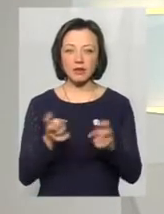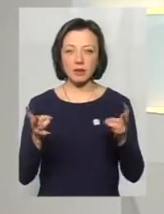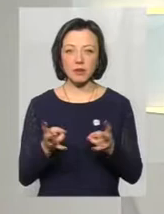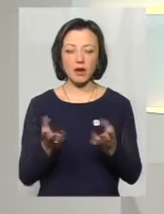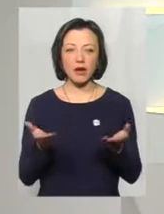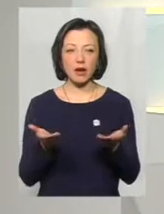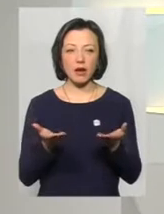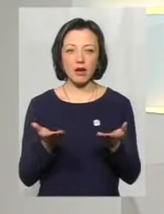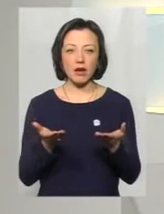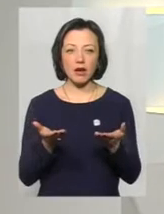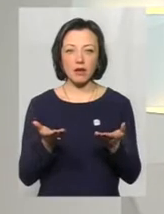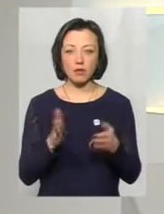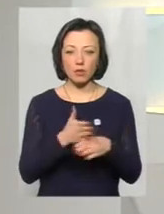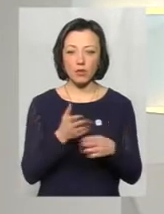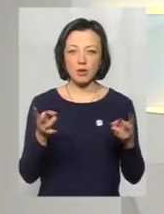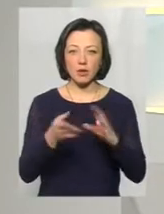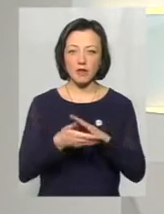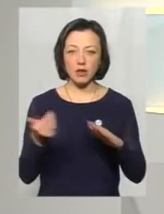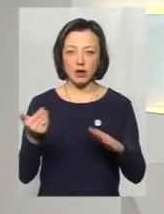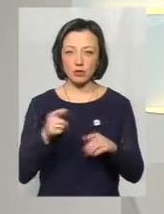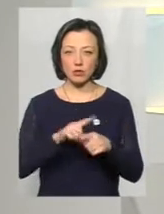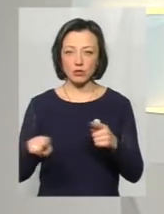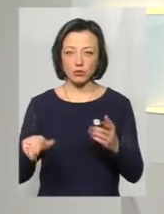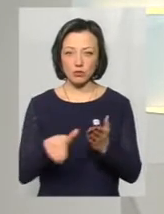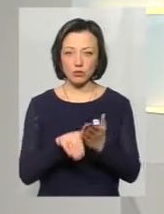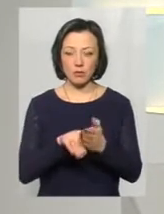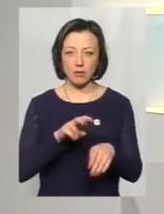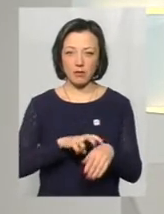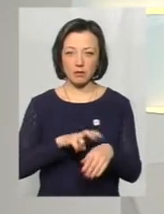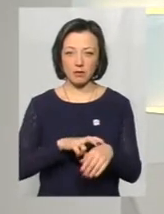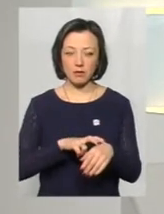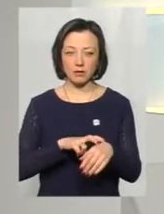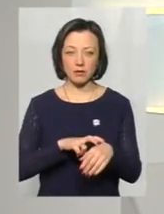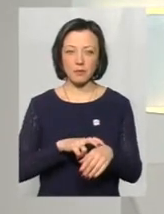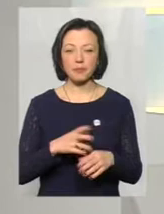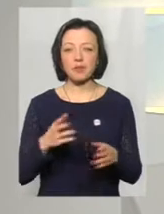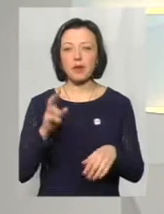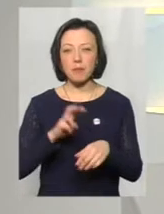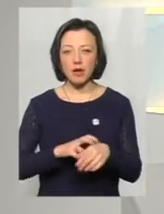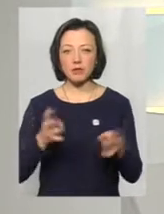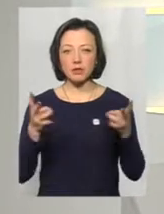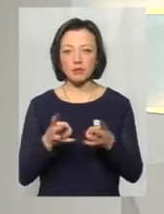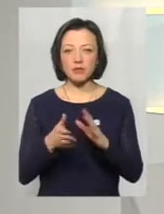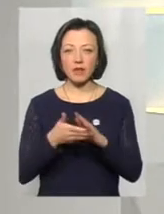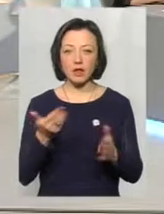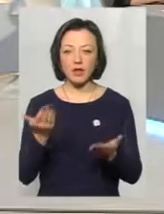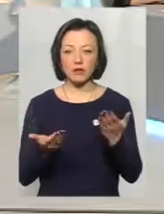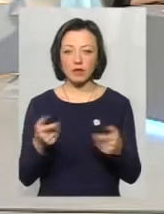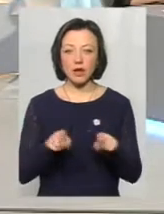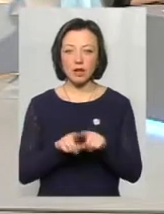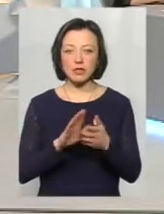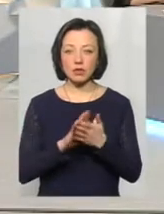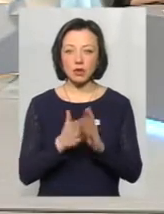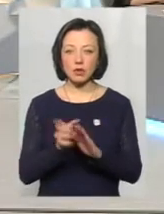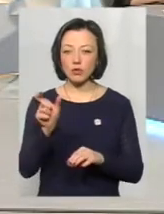Яка грань, коли потрібно викликати медиків? Медиків потрібно викликати, якщо така ситуація, якщо